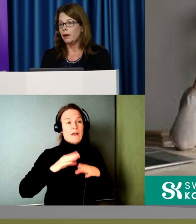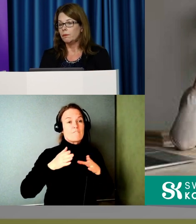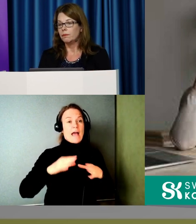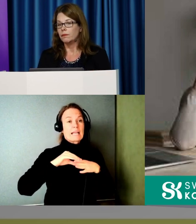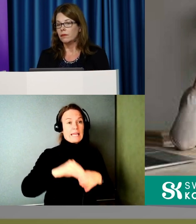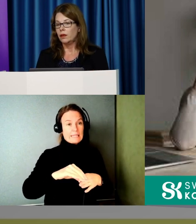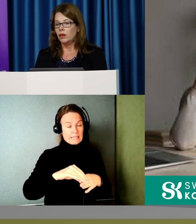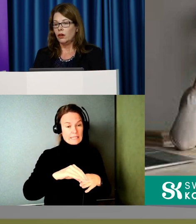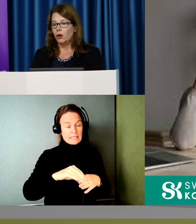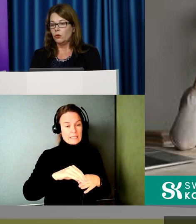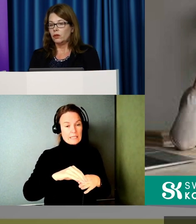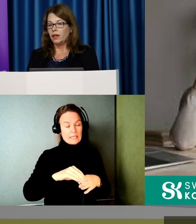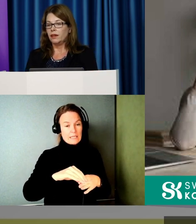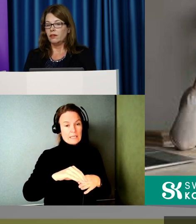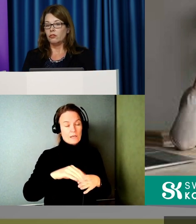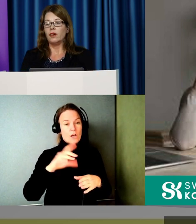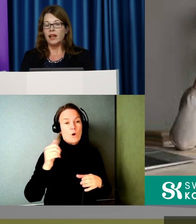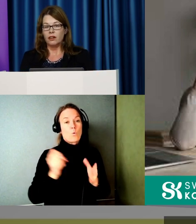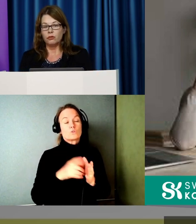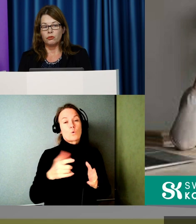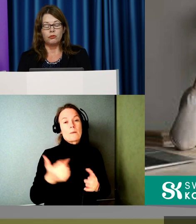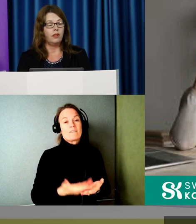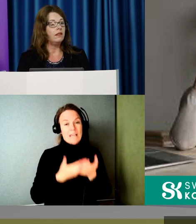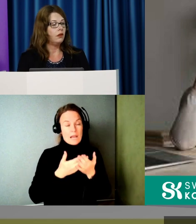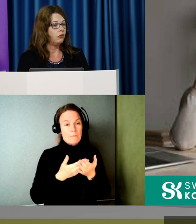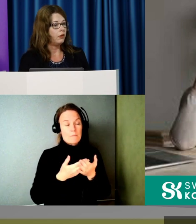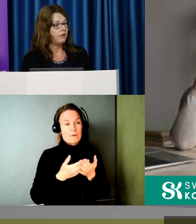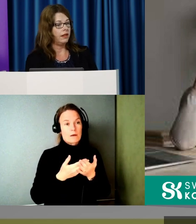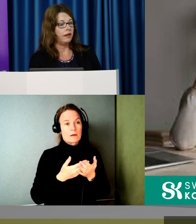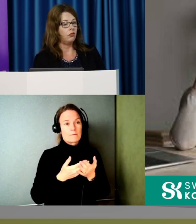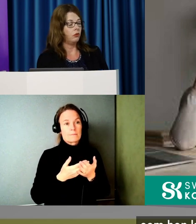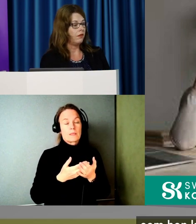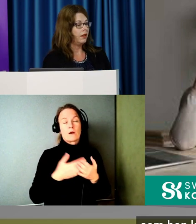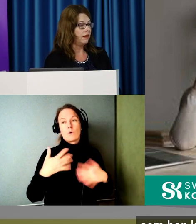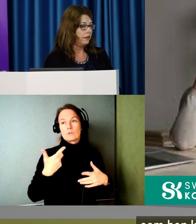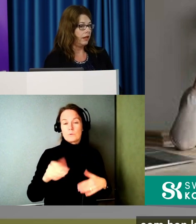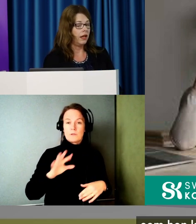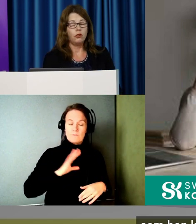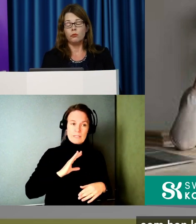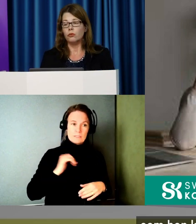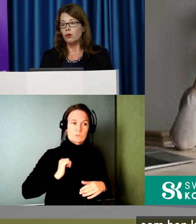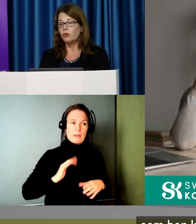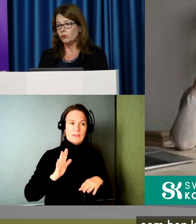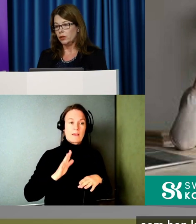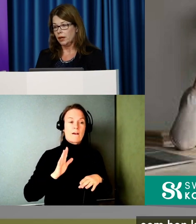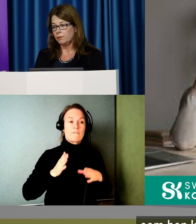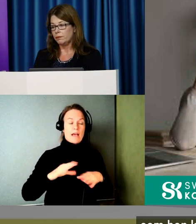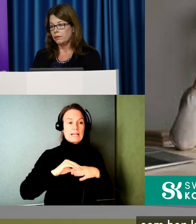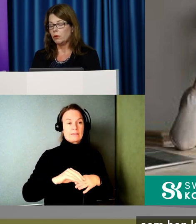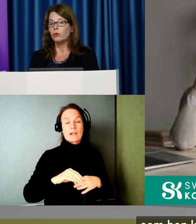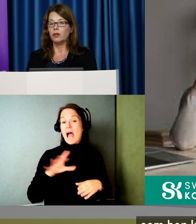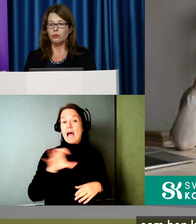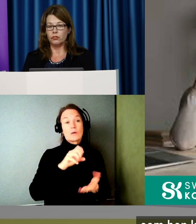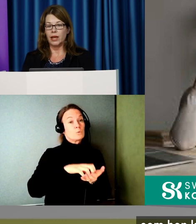hjälp här. Och som väl är då så finns det en konsumentvägledare som hon kan vända sig till. Alla kommuner har ju inte det.